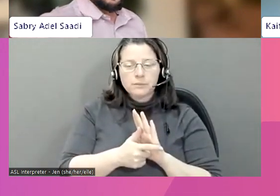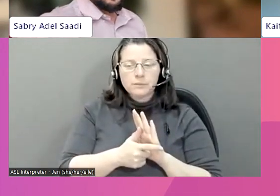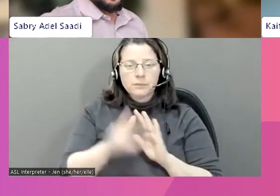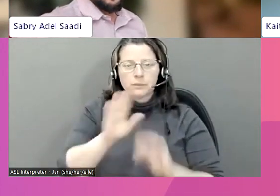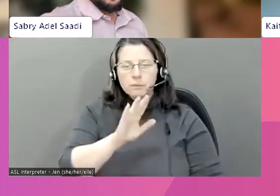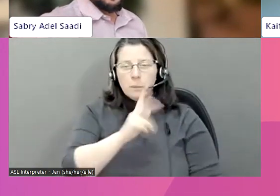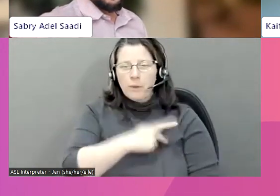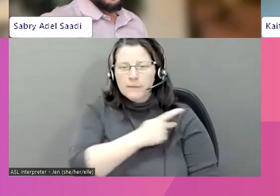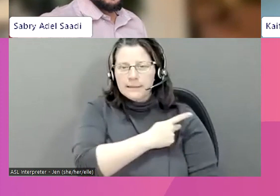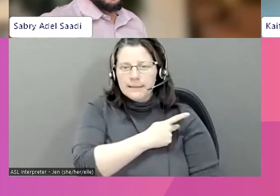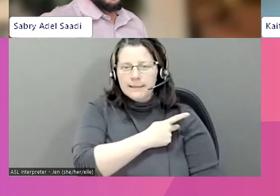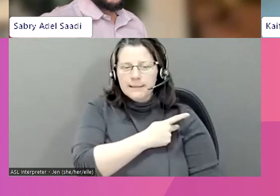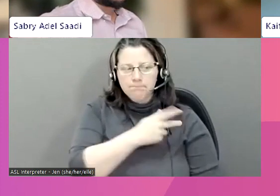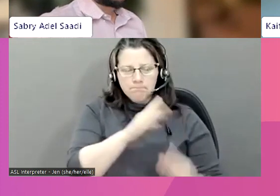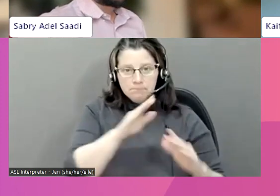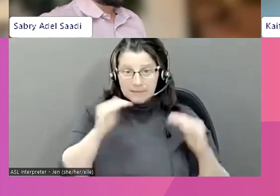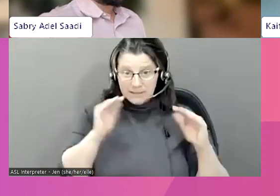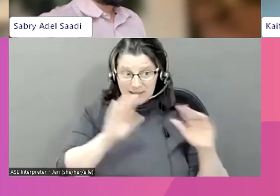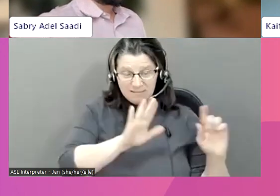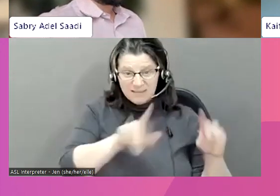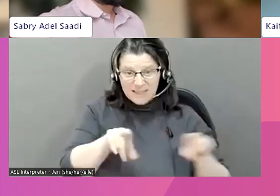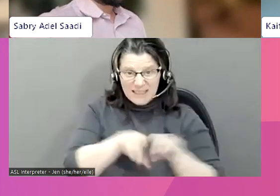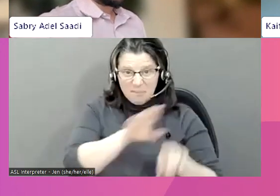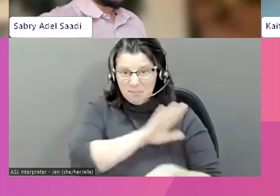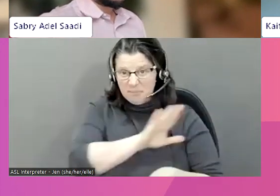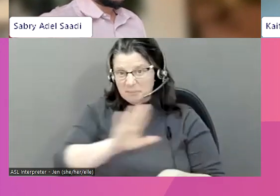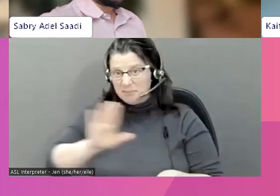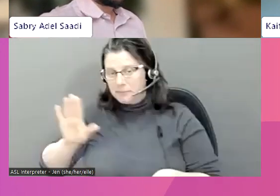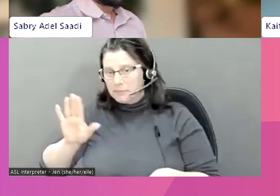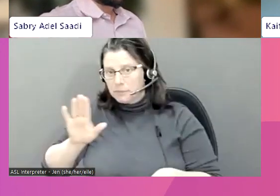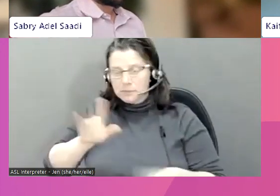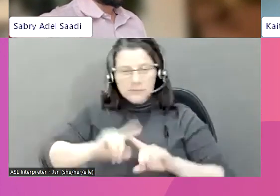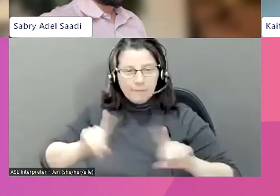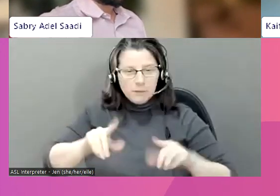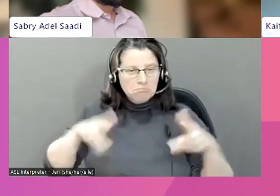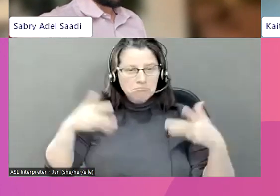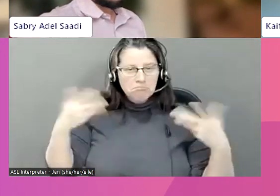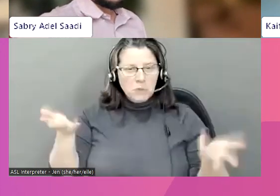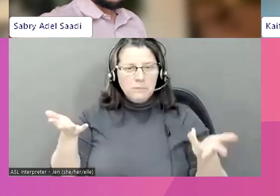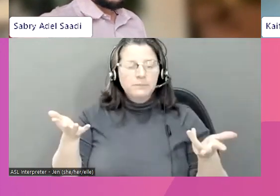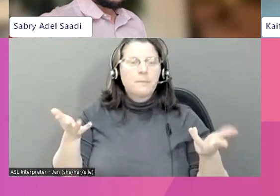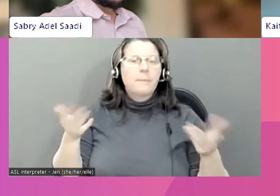Quelles sont les lois dans les provinces et les territoires?-ce qu'elles sont différentes? Les lois qui sont applicables?